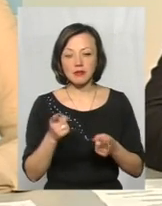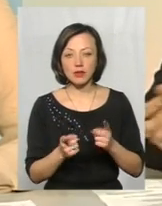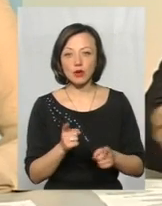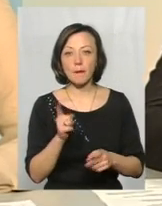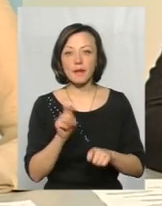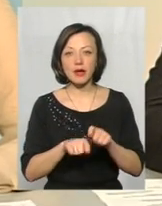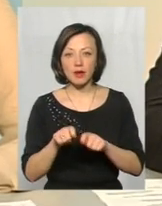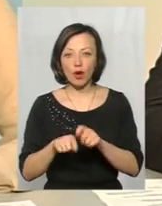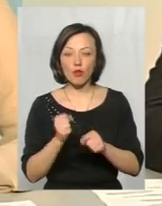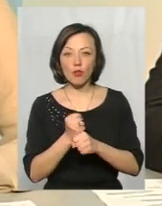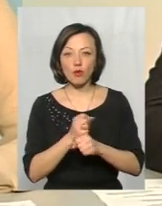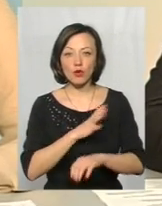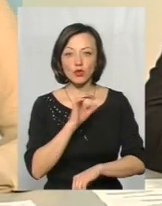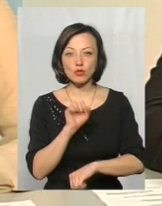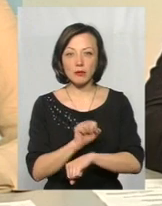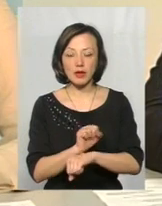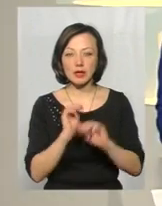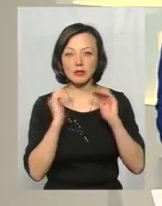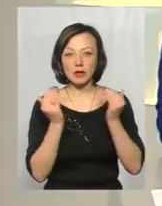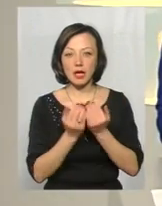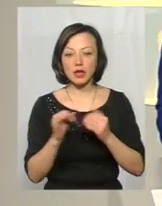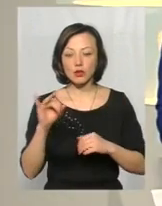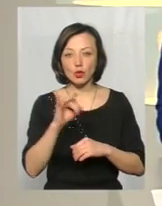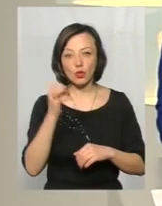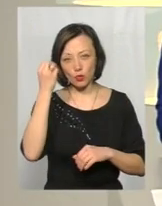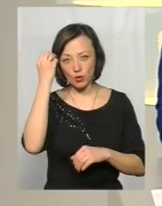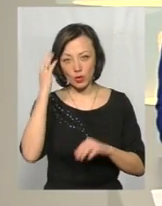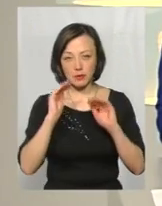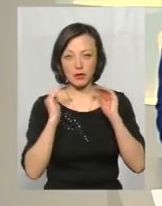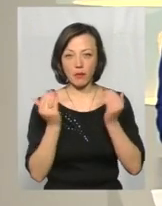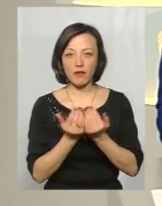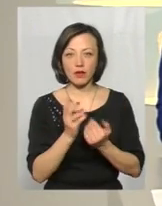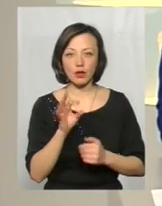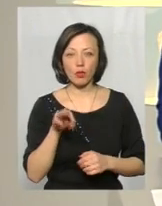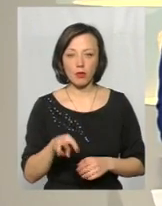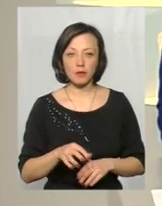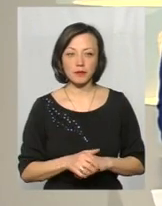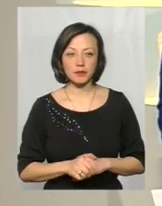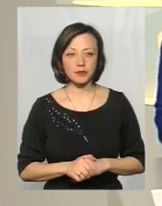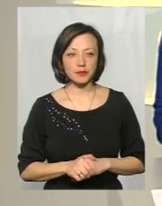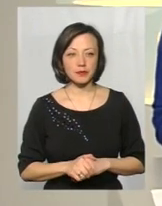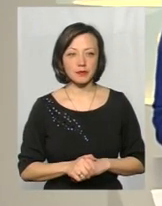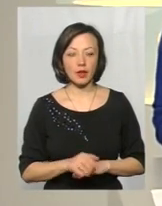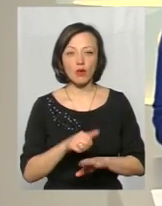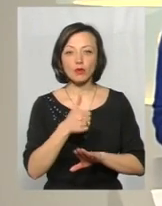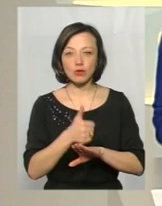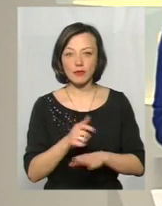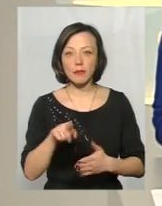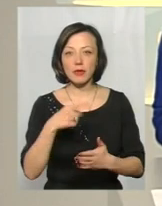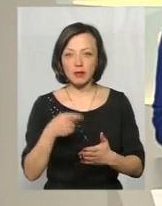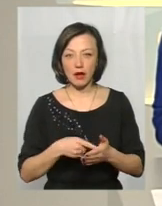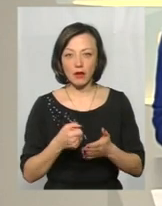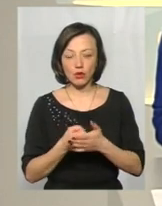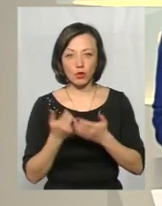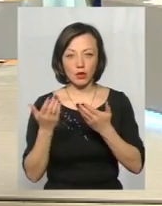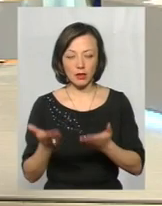були зупинені заповідником, історико-культурним заповідником Кам'янець-Подільське. Тобто основні питання все ж таки до